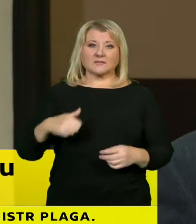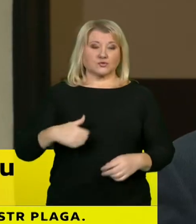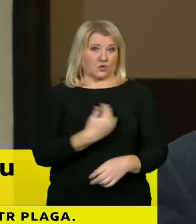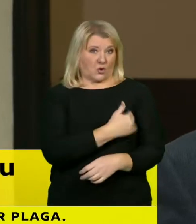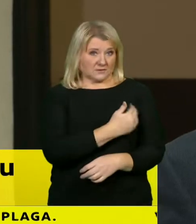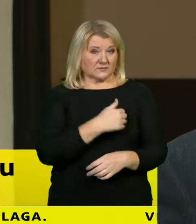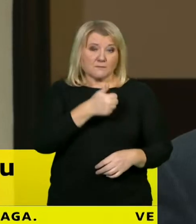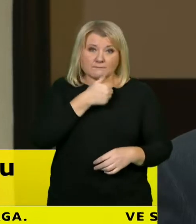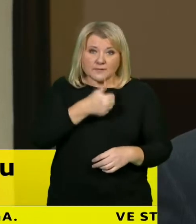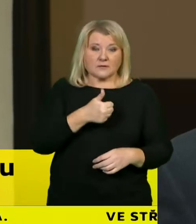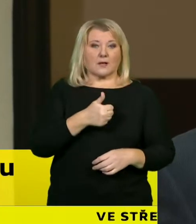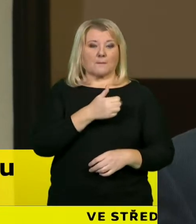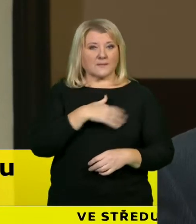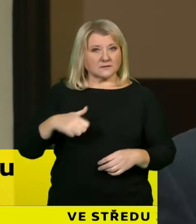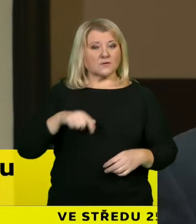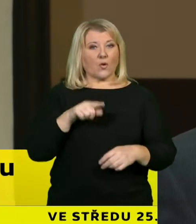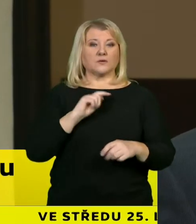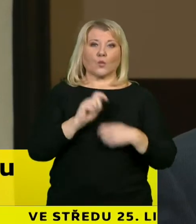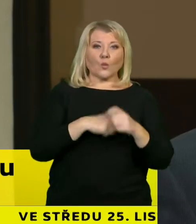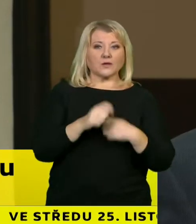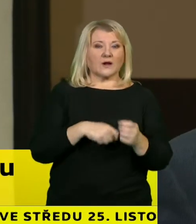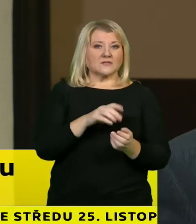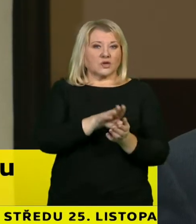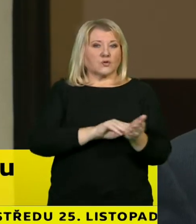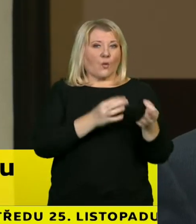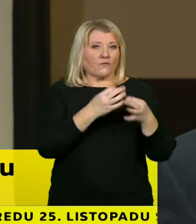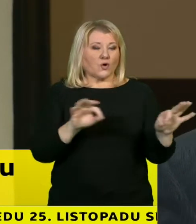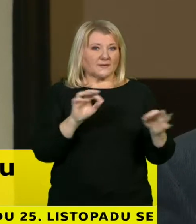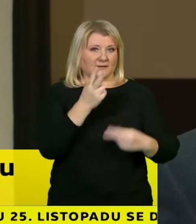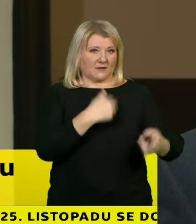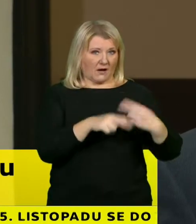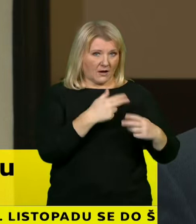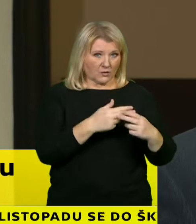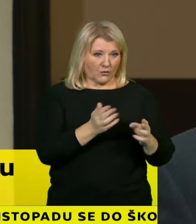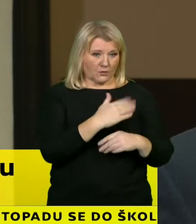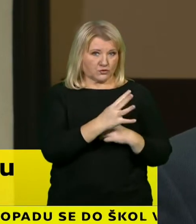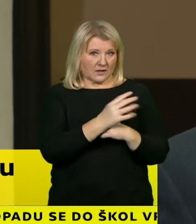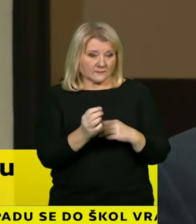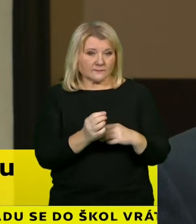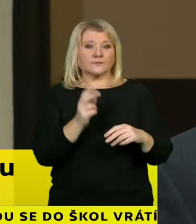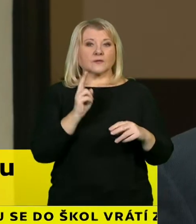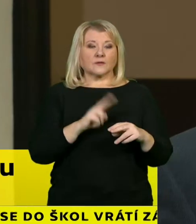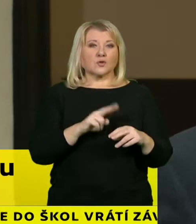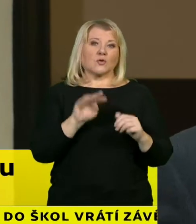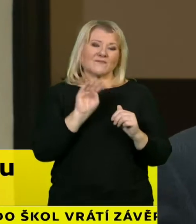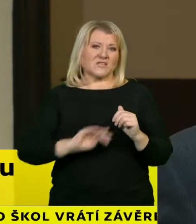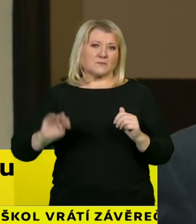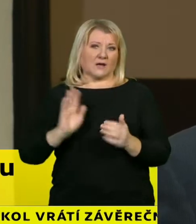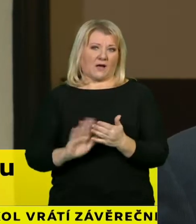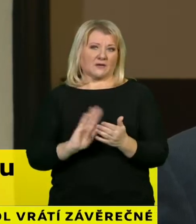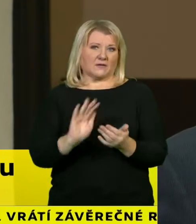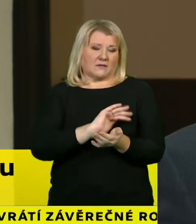jediným rezort, který nastavil na začátku rozvolňování na jaře. Vlny po 14 dnech a s výjimkou uspíšení speciálních škol